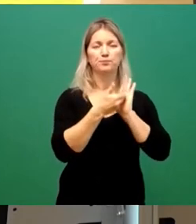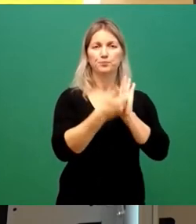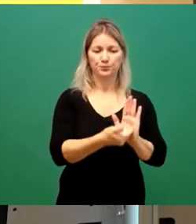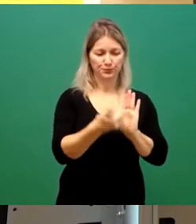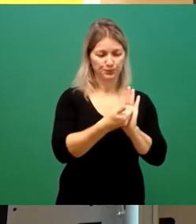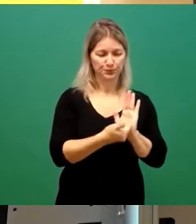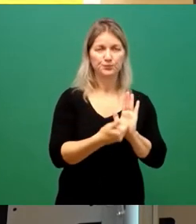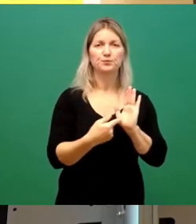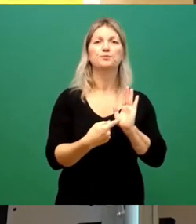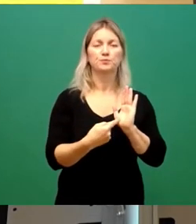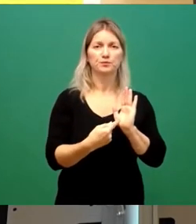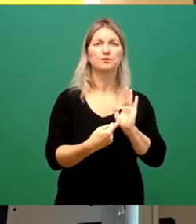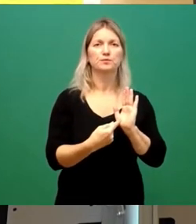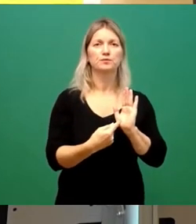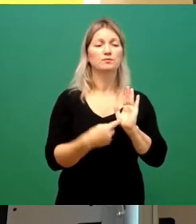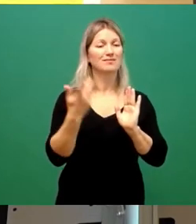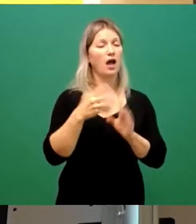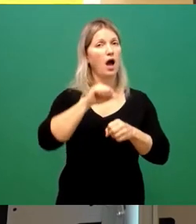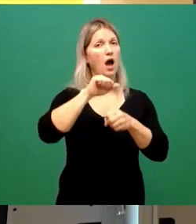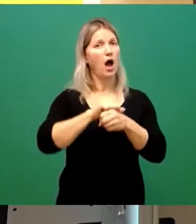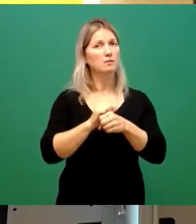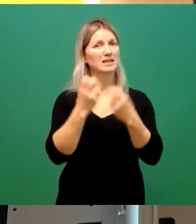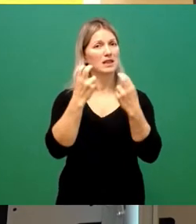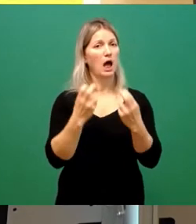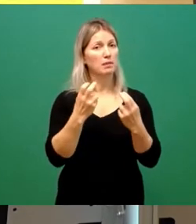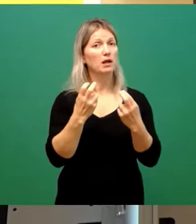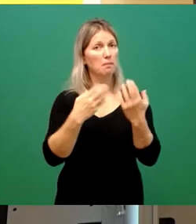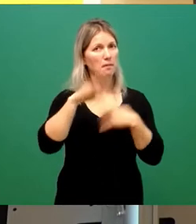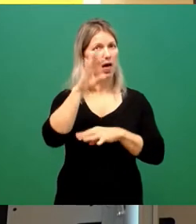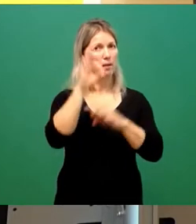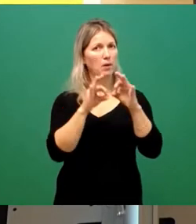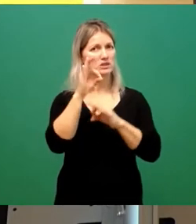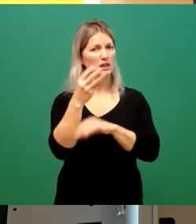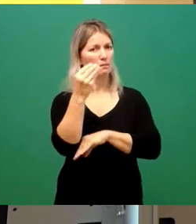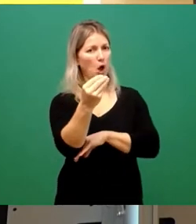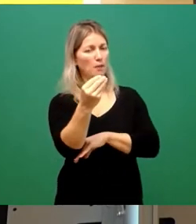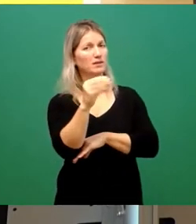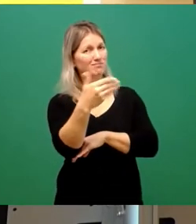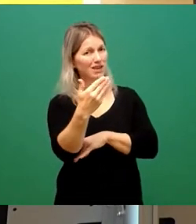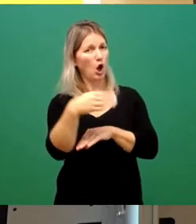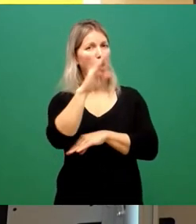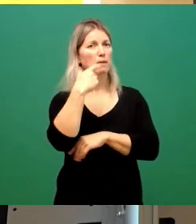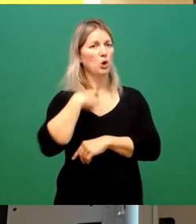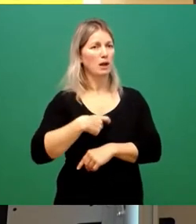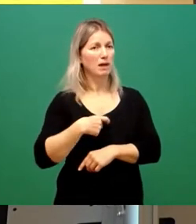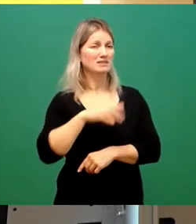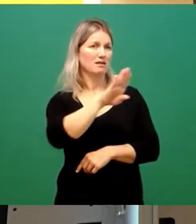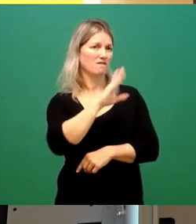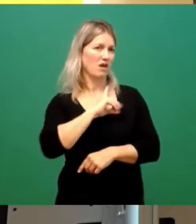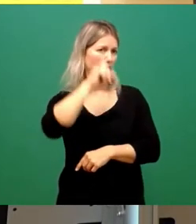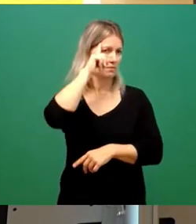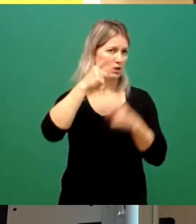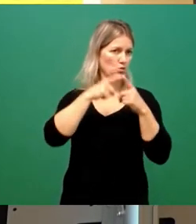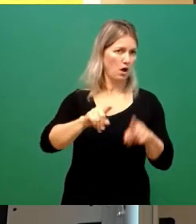ein Amtsinhaber mit absoluter Mehrheit gewählt. Der Oberbürgermeister war anderer Auffassung und hat